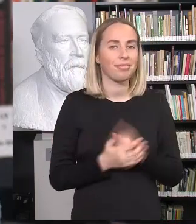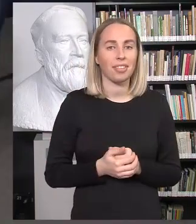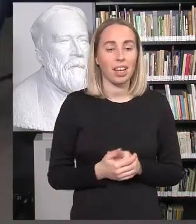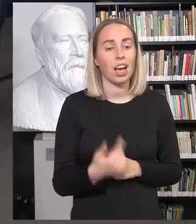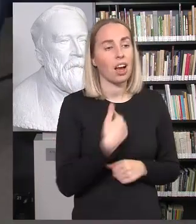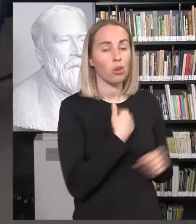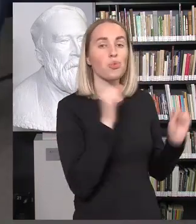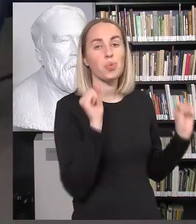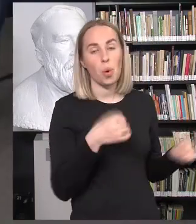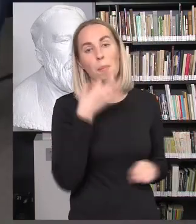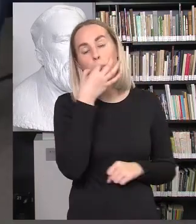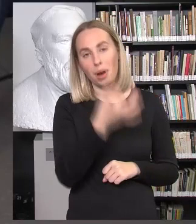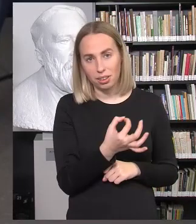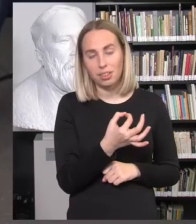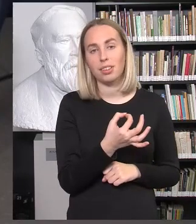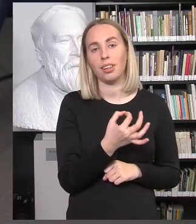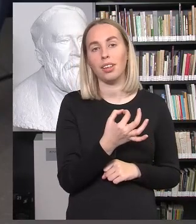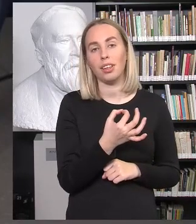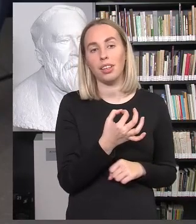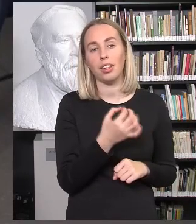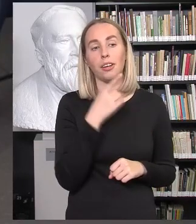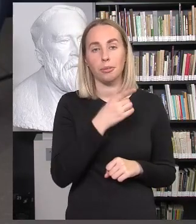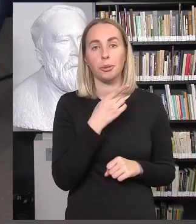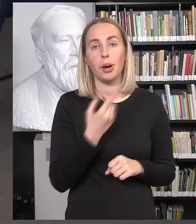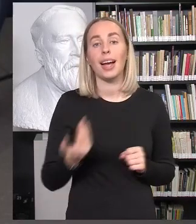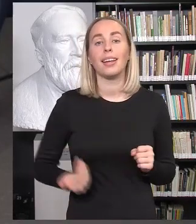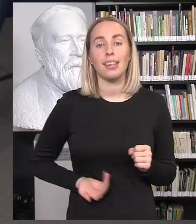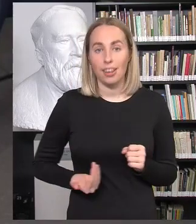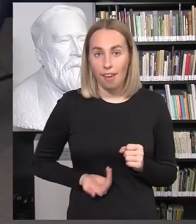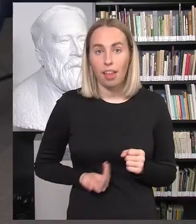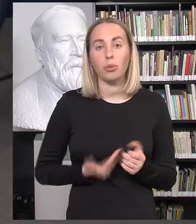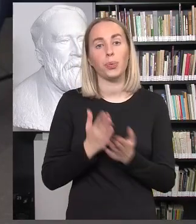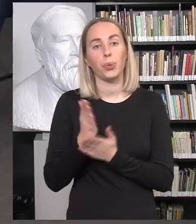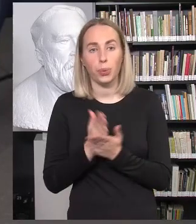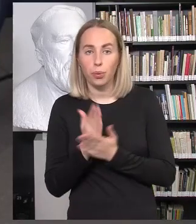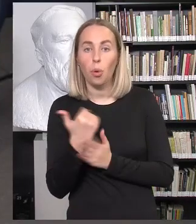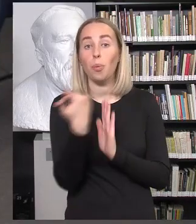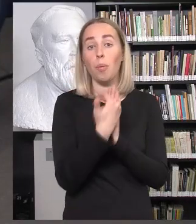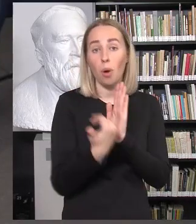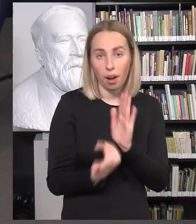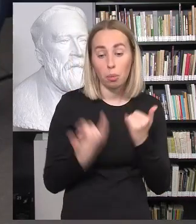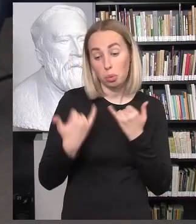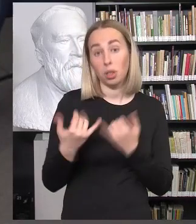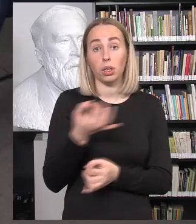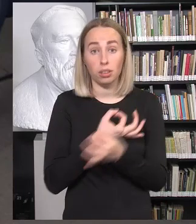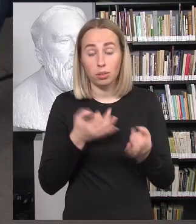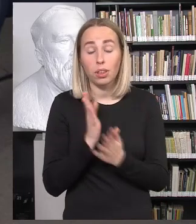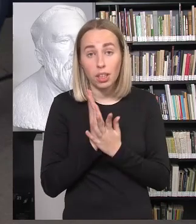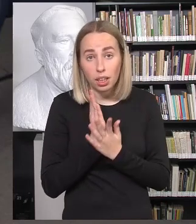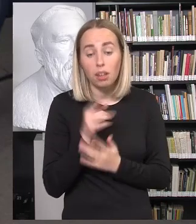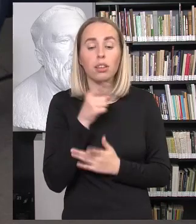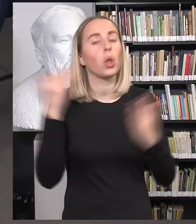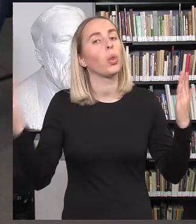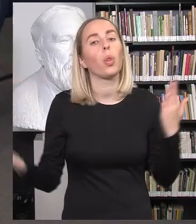Aš galiu pasakyti tikrai ir patikinti, kad ta gyvenimo įgūdžių programa, apie kurią mes dabar kalbam, tai nėra visiškai